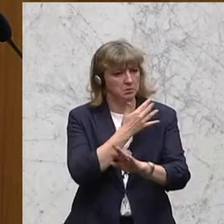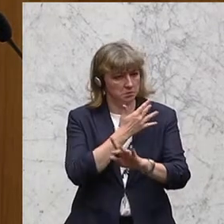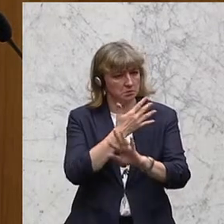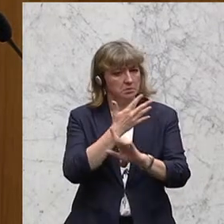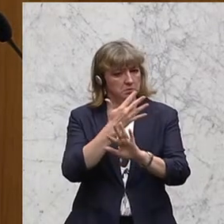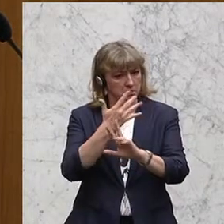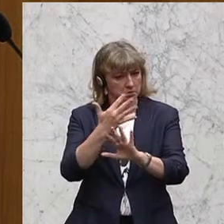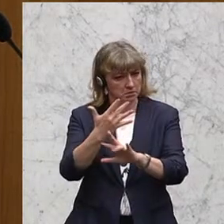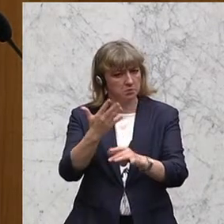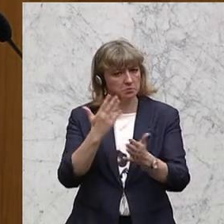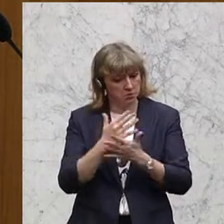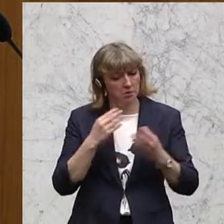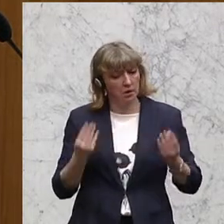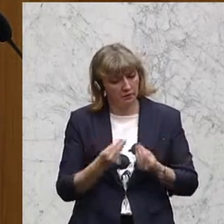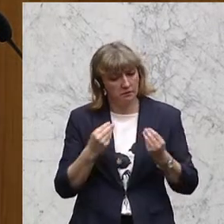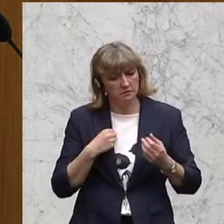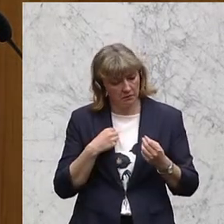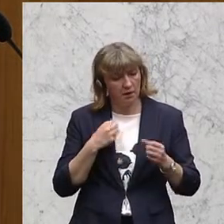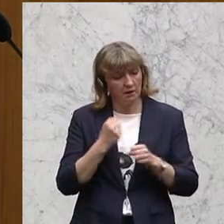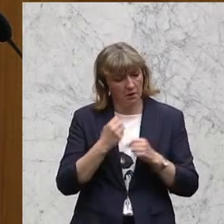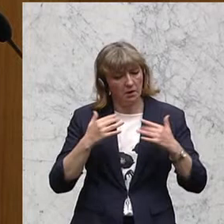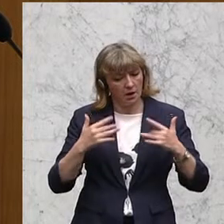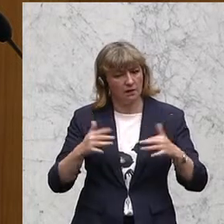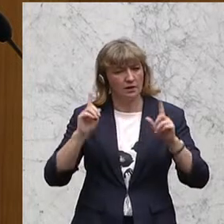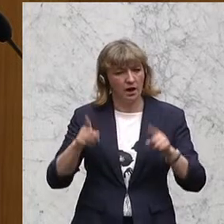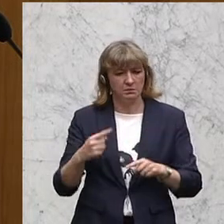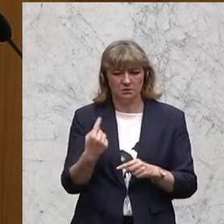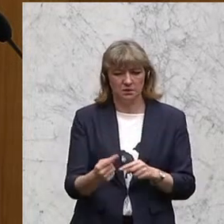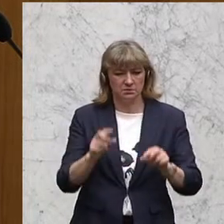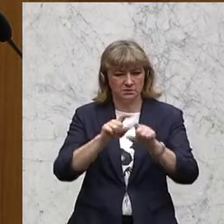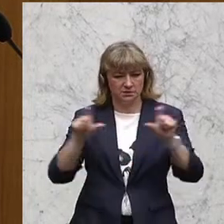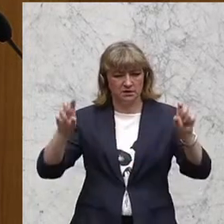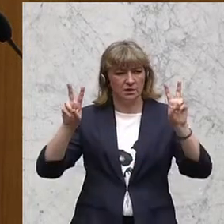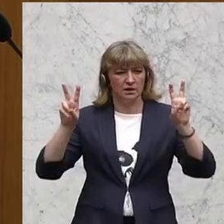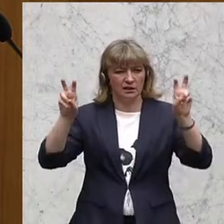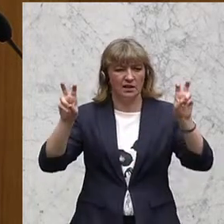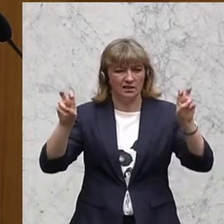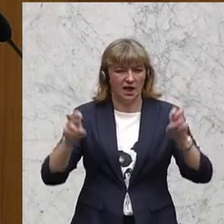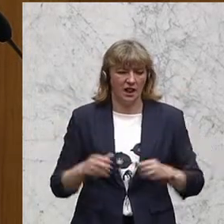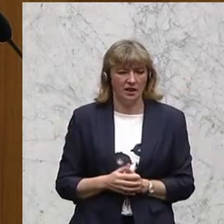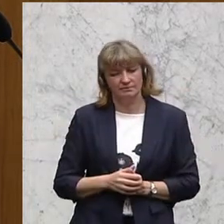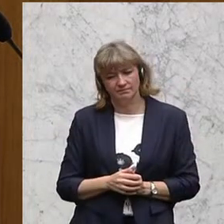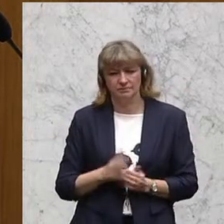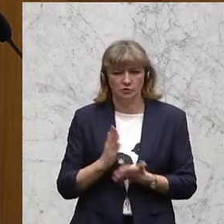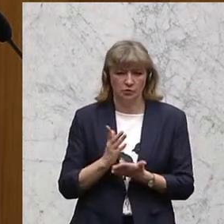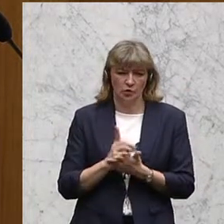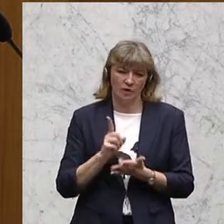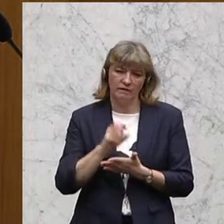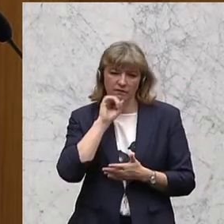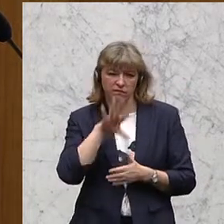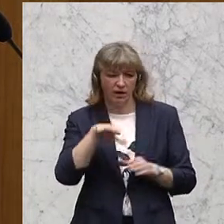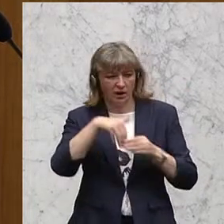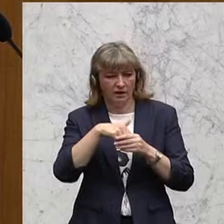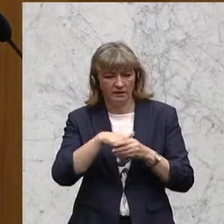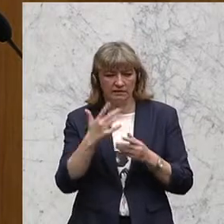allein der Titel verrät schon einiges. Das heißt, die im Licht,